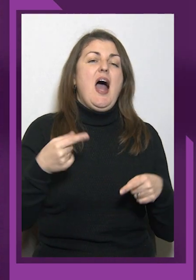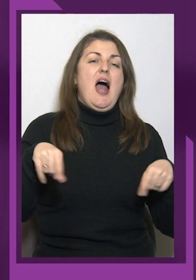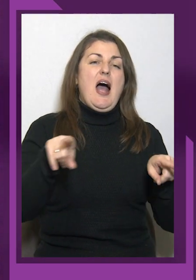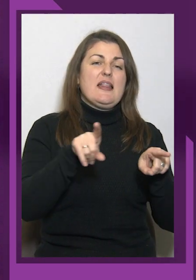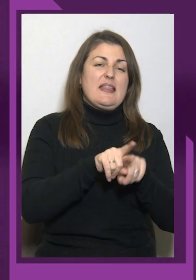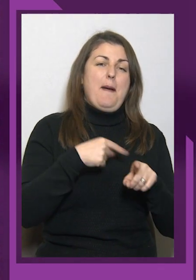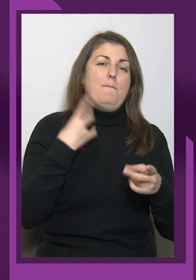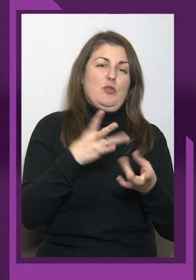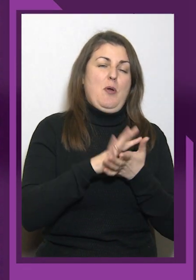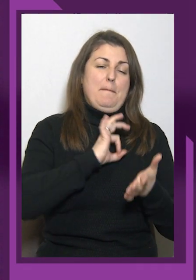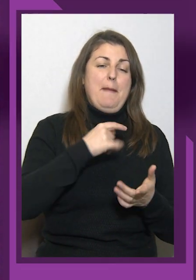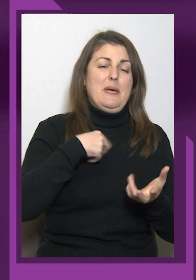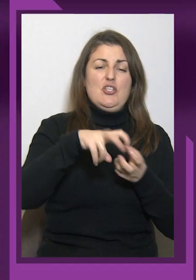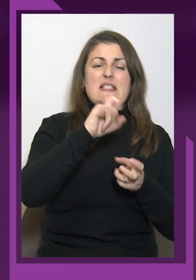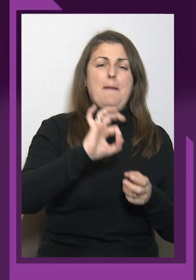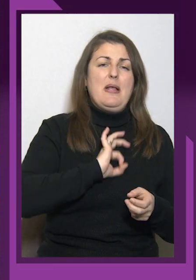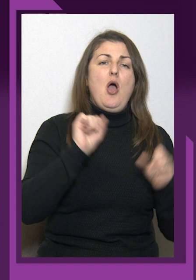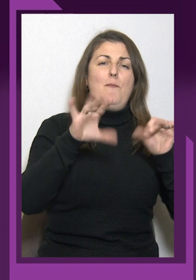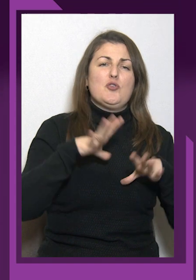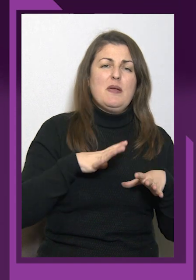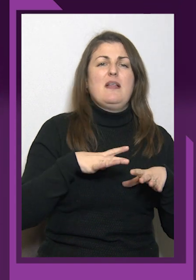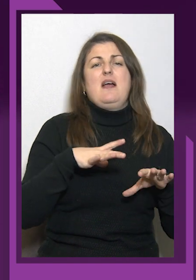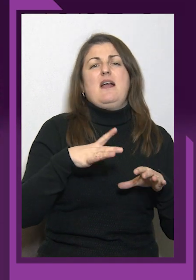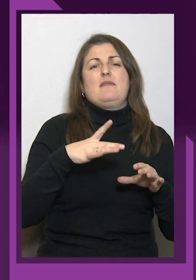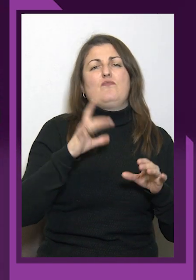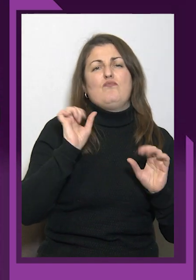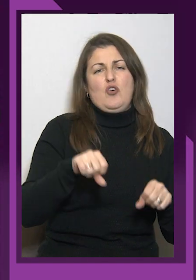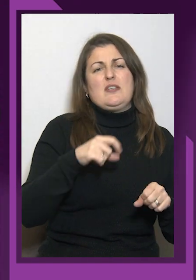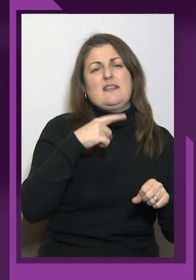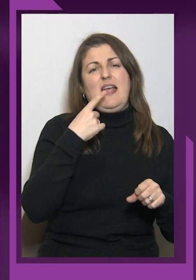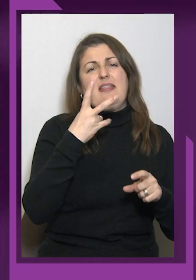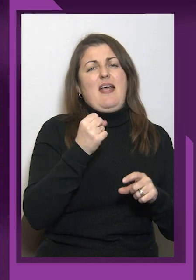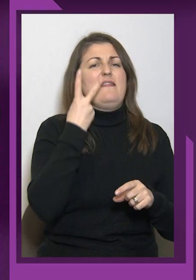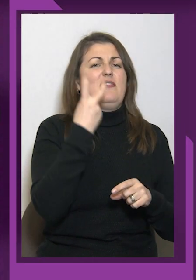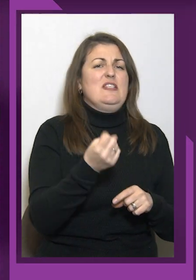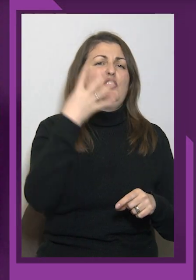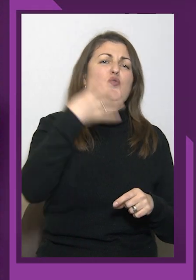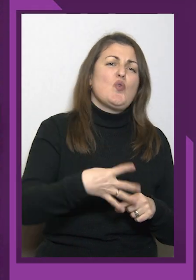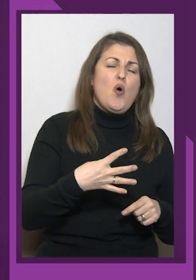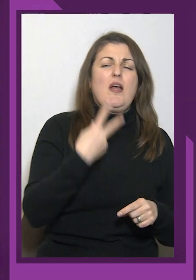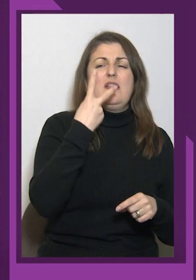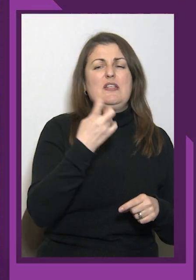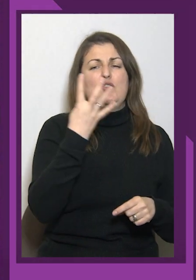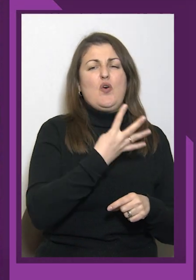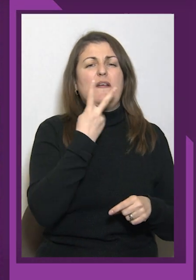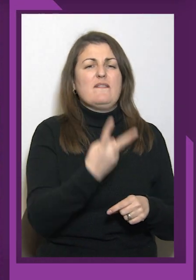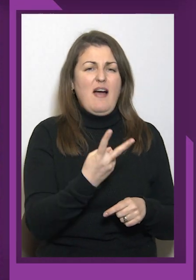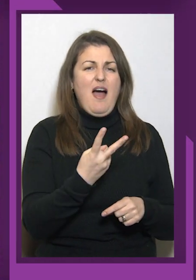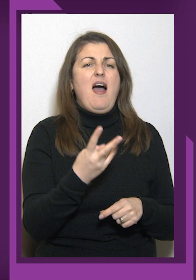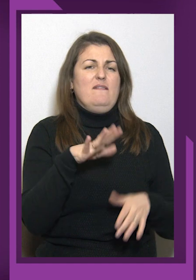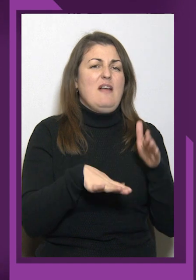з крюком Антоном і на 240, на 242. Але якщо достатньо 210,